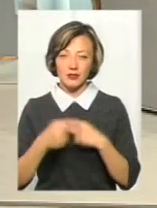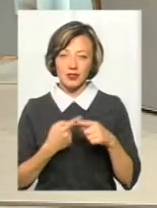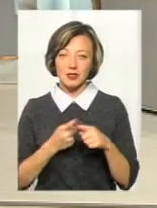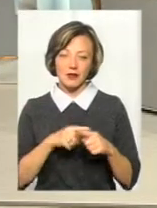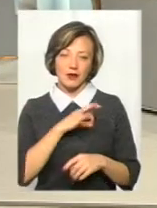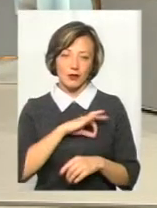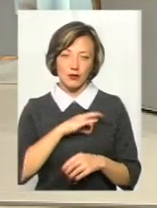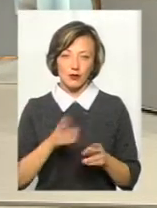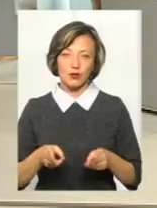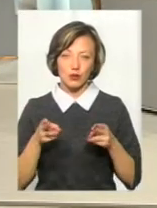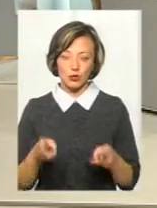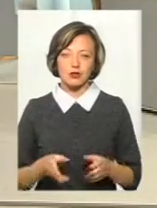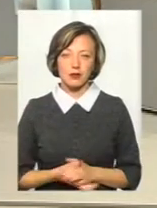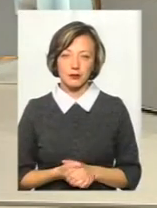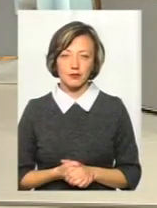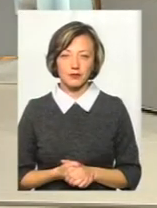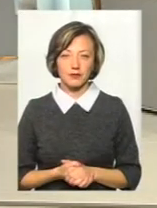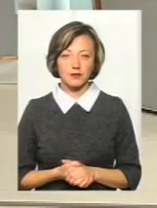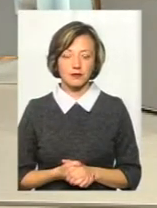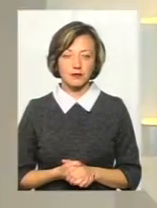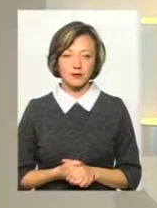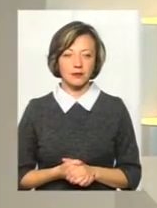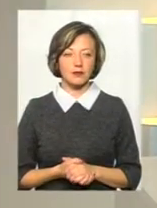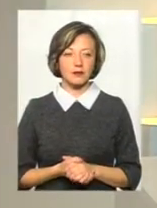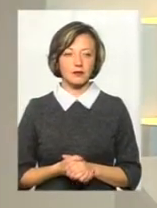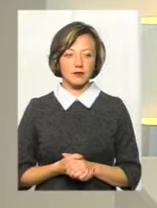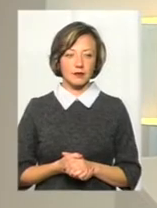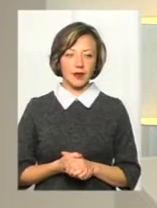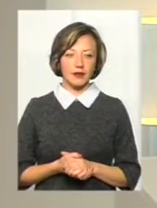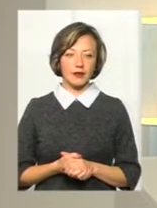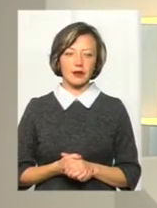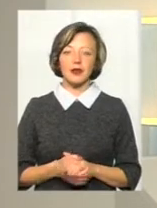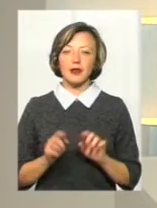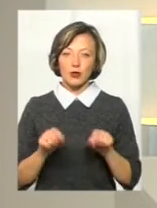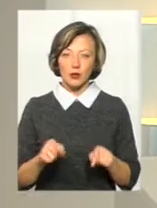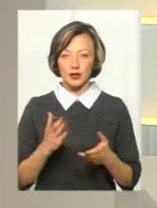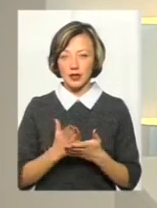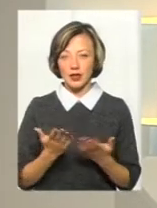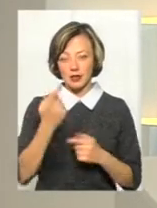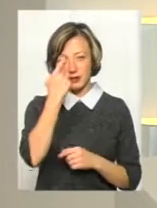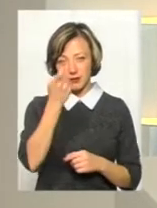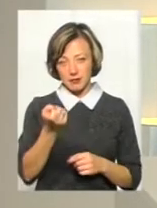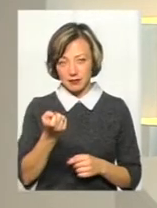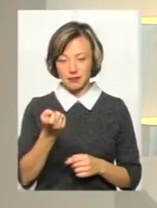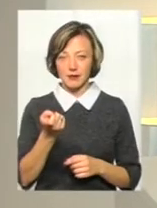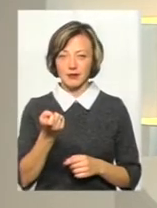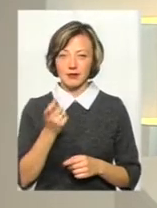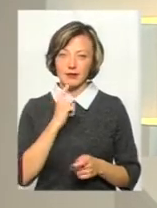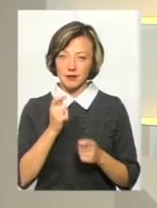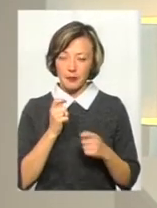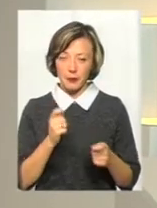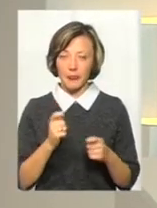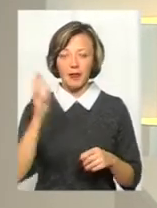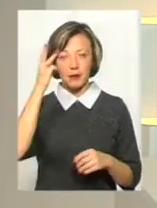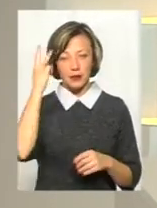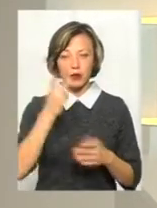використовують зломисники. Тут є якісь попередження для хмельничан, от саме щодо того,